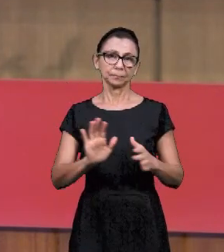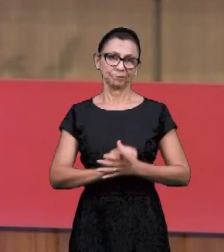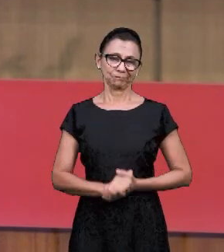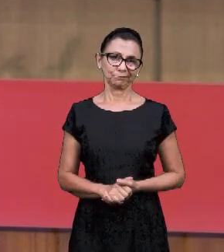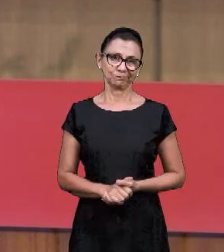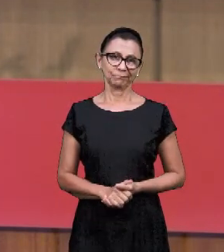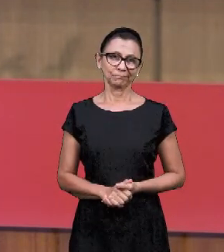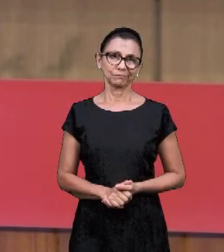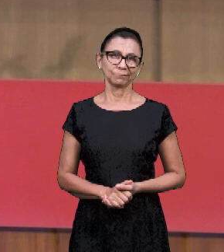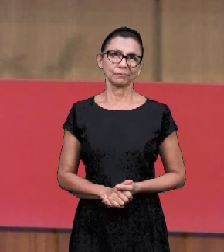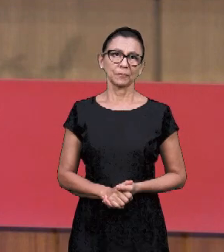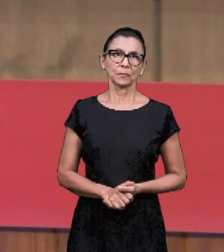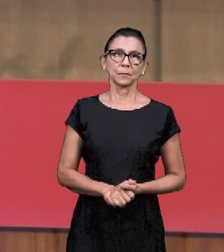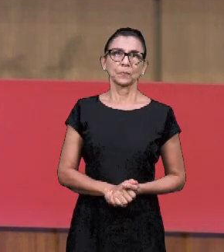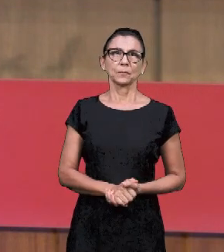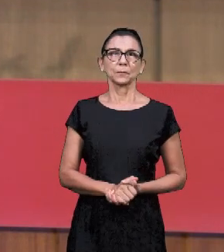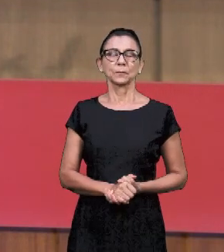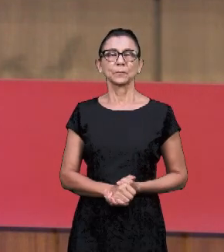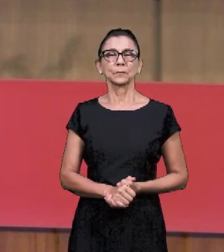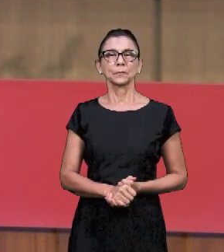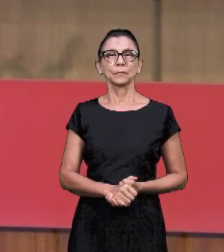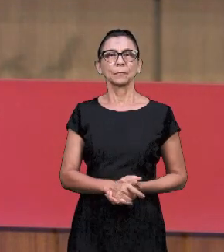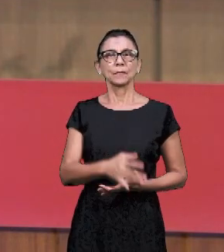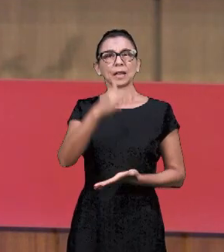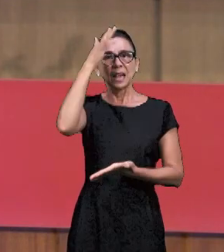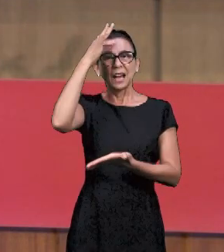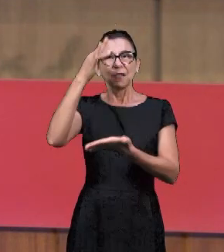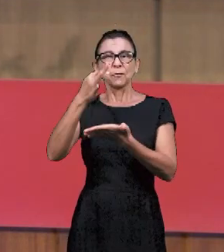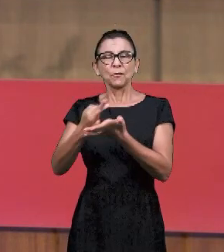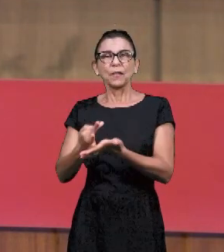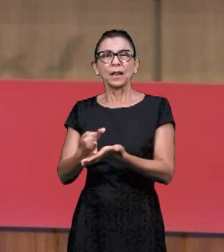понять. Библия говорит, что нет другого.